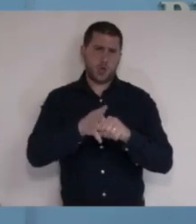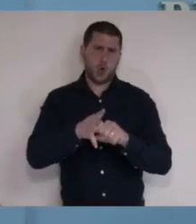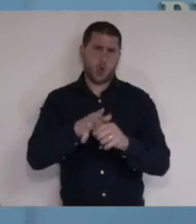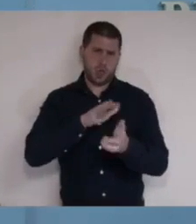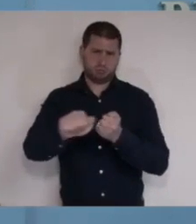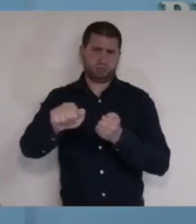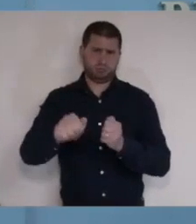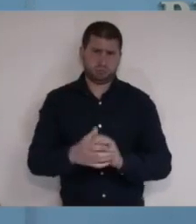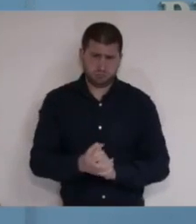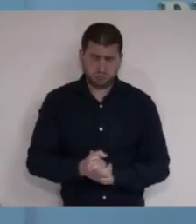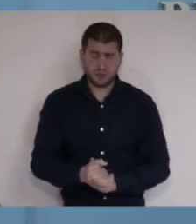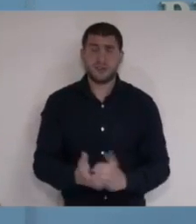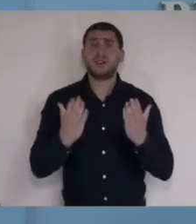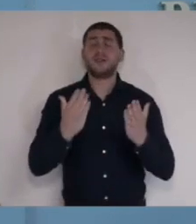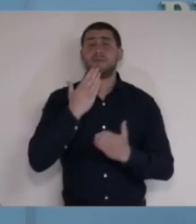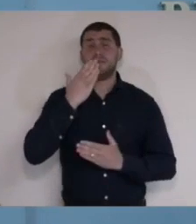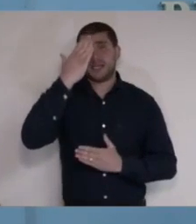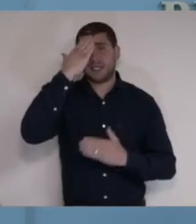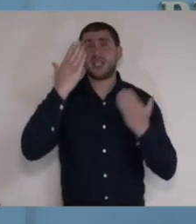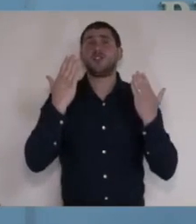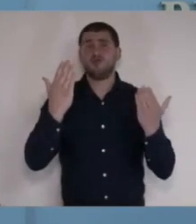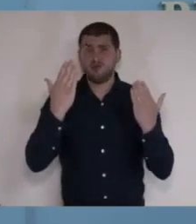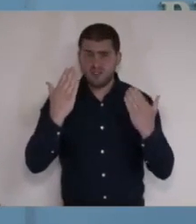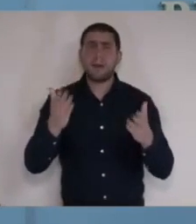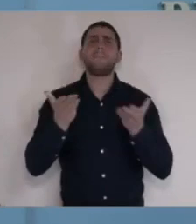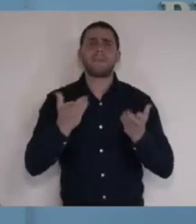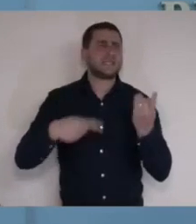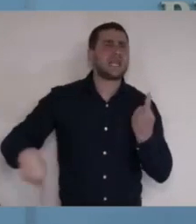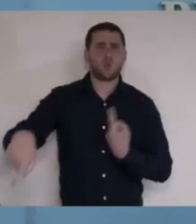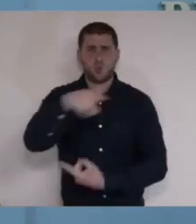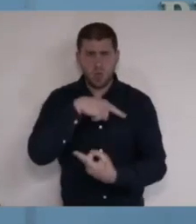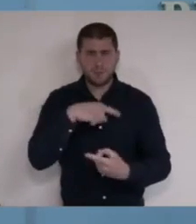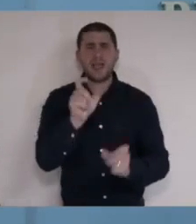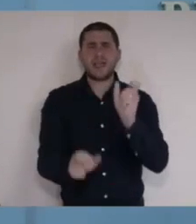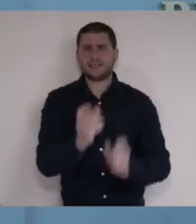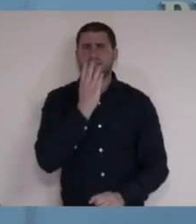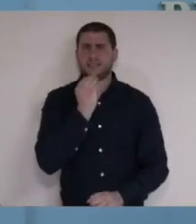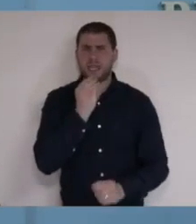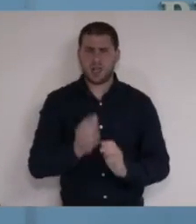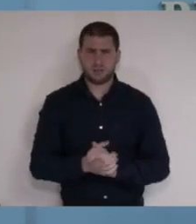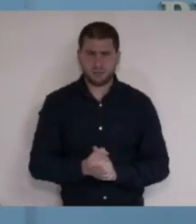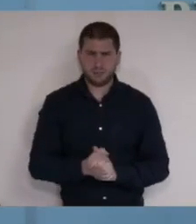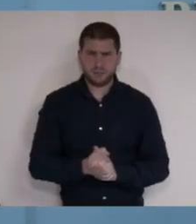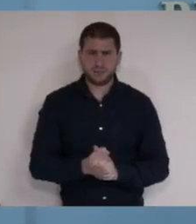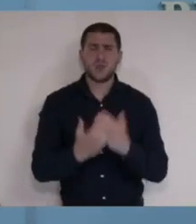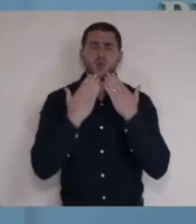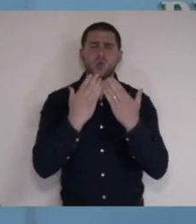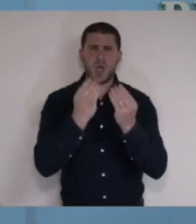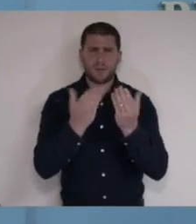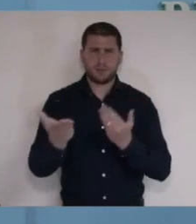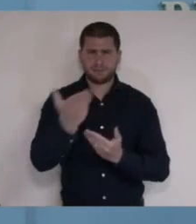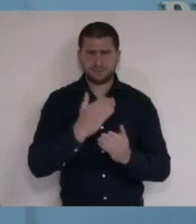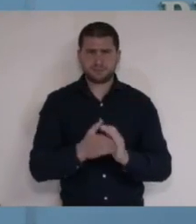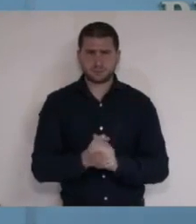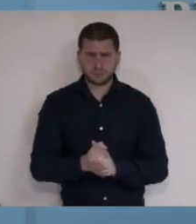הקורונה. בעזרת השם ובעזרתכם, אזרחי ישראל. תודה רבה